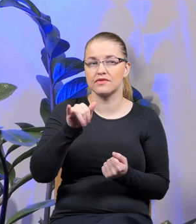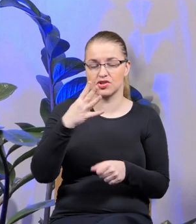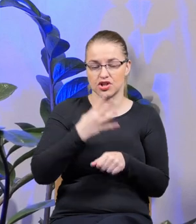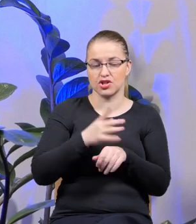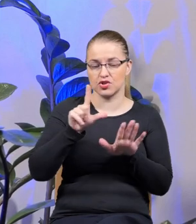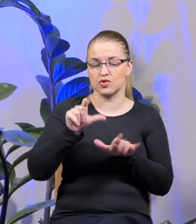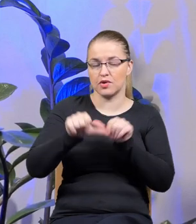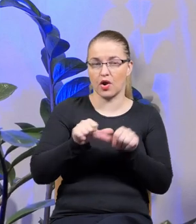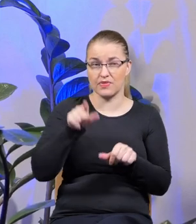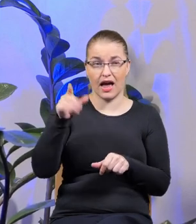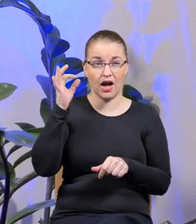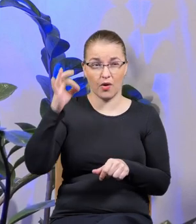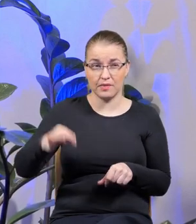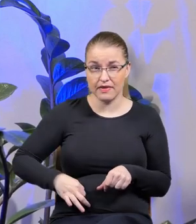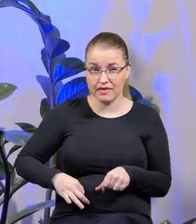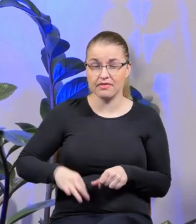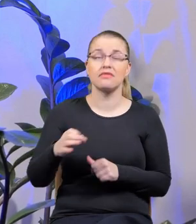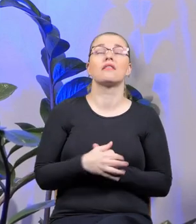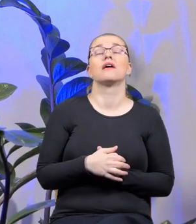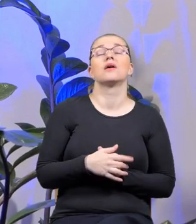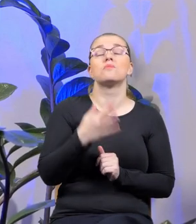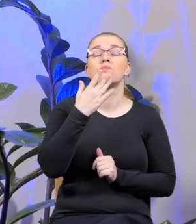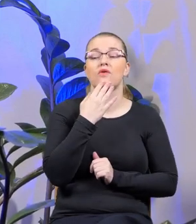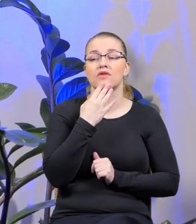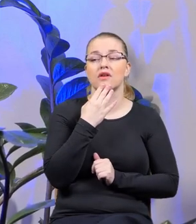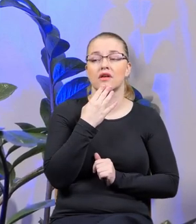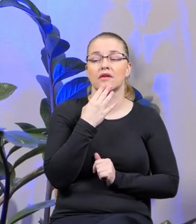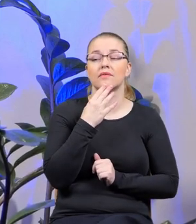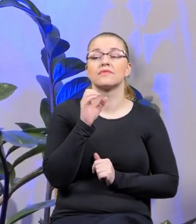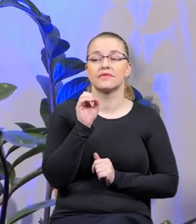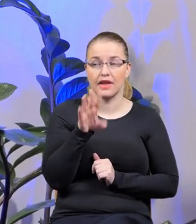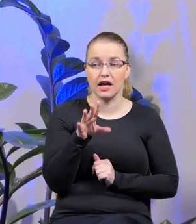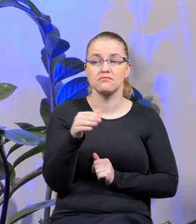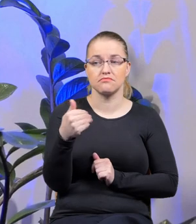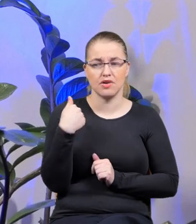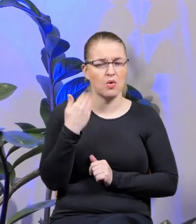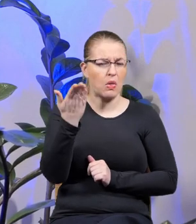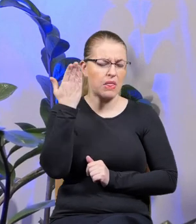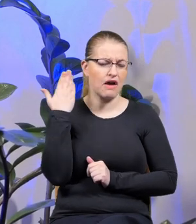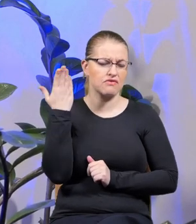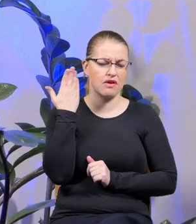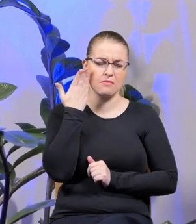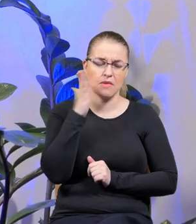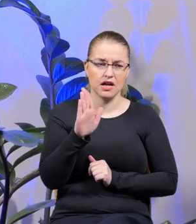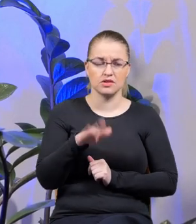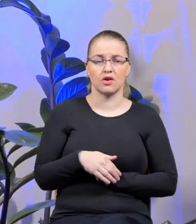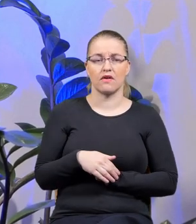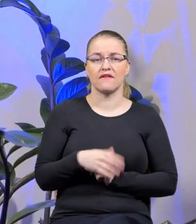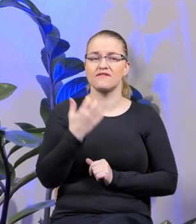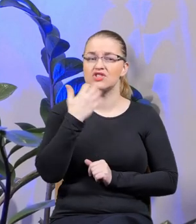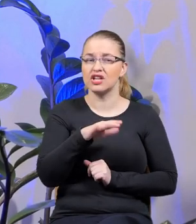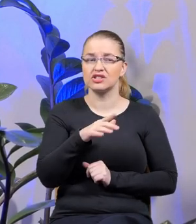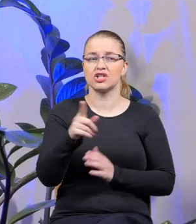pewnym momencie, czy jakaś mieszkanka tego miejsca mówi tak, to było bardzo dawno, powiedziała kobieta, wcześniej